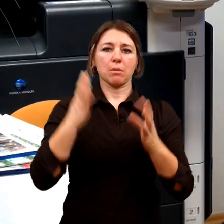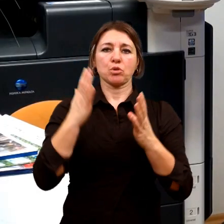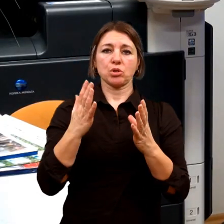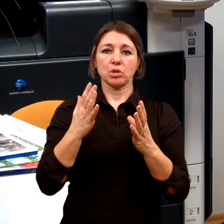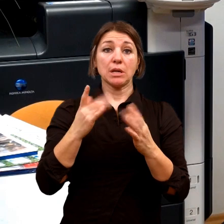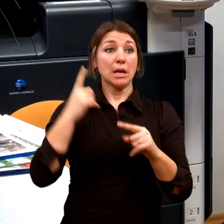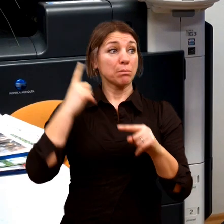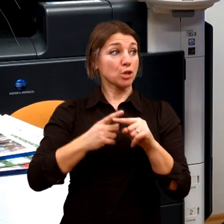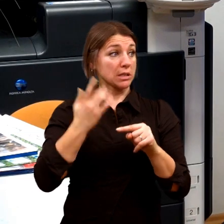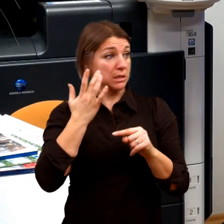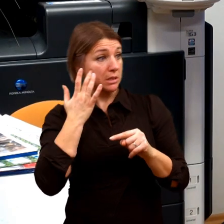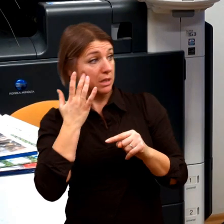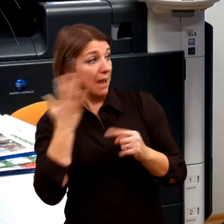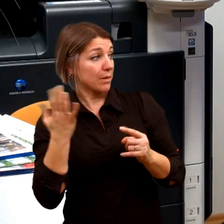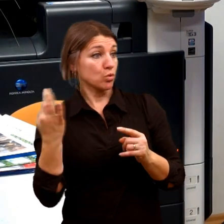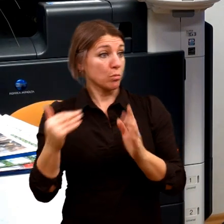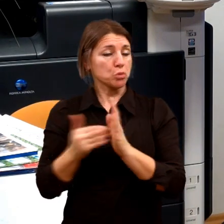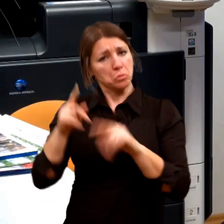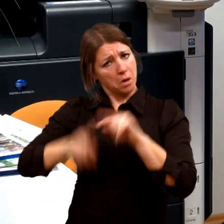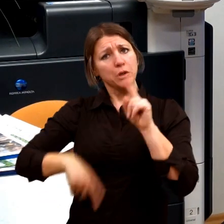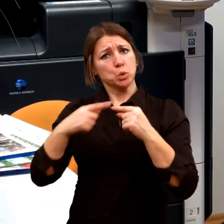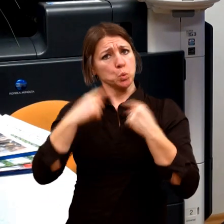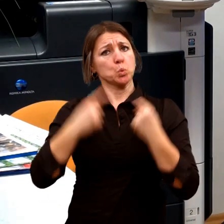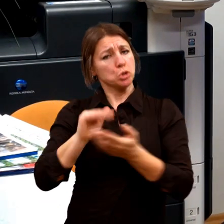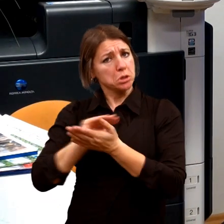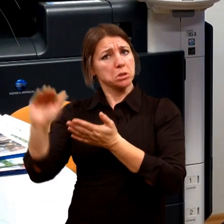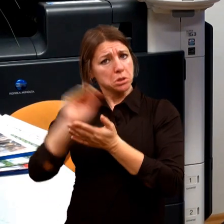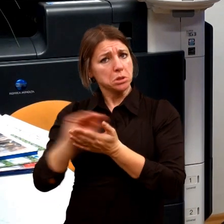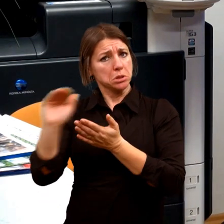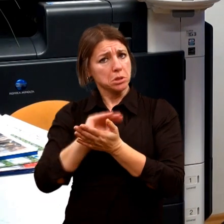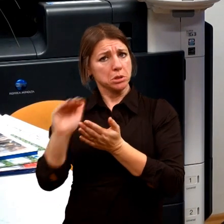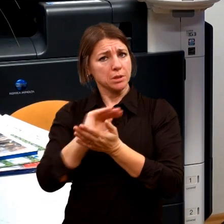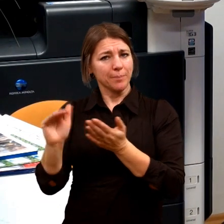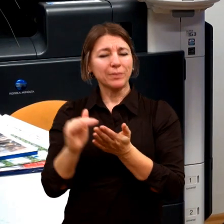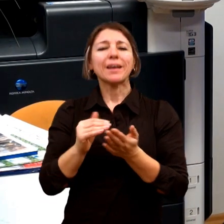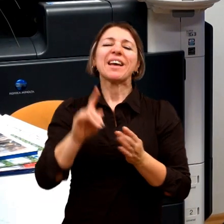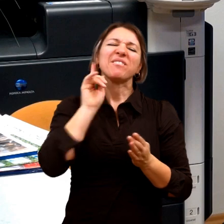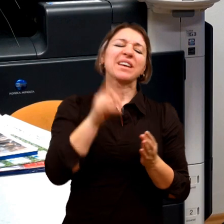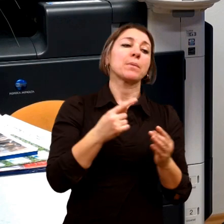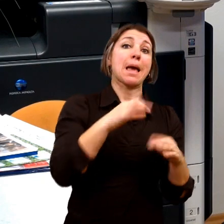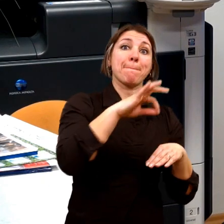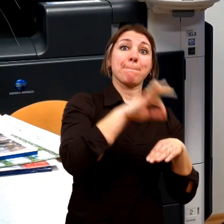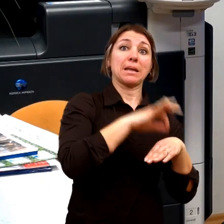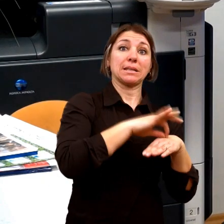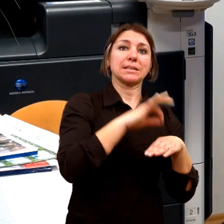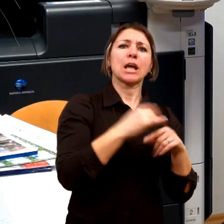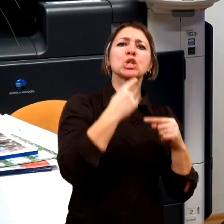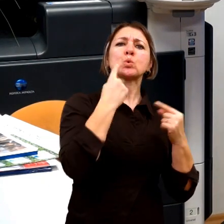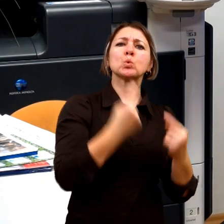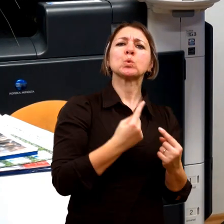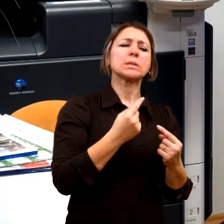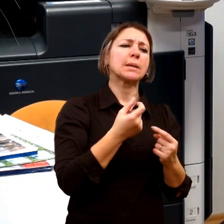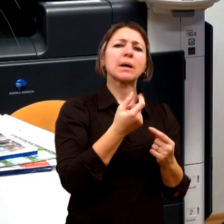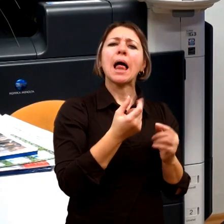ale řekl bych i zkusmo. Zatímco, když bychom byli v medicíně a já bych vám dával nějaký